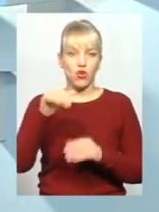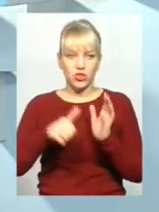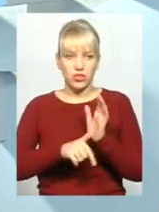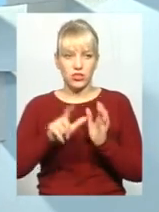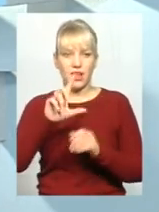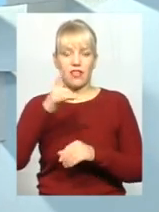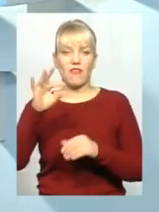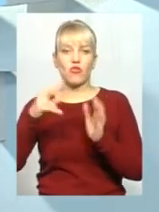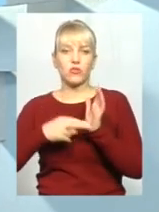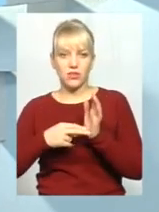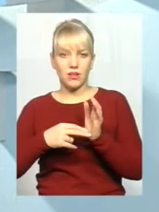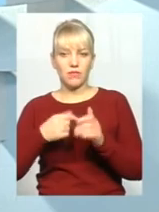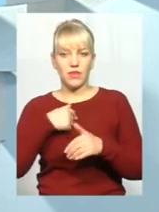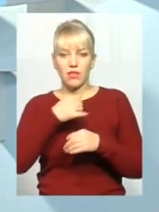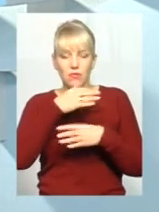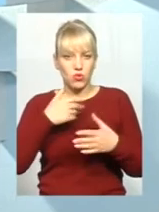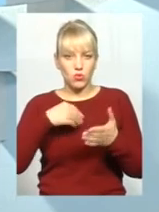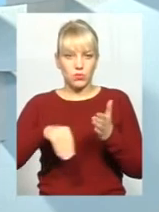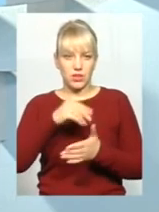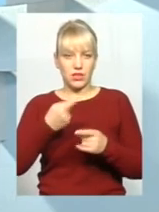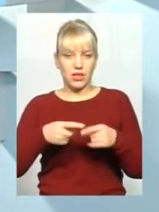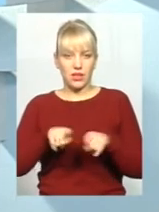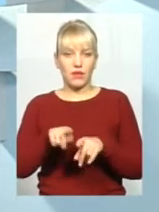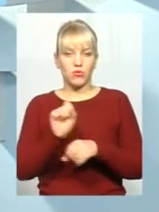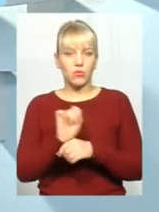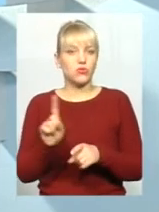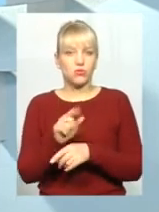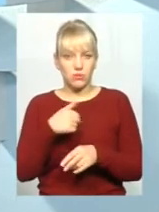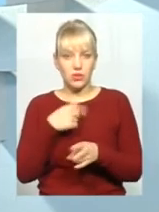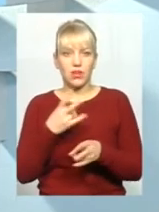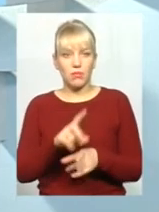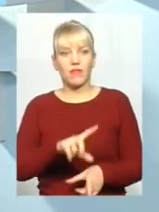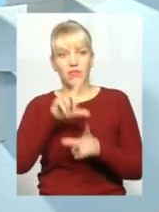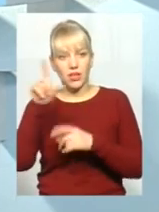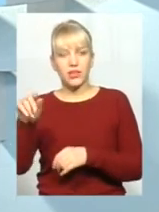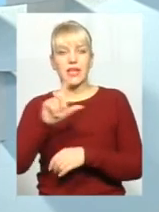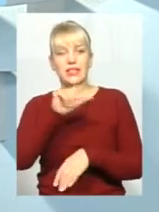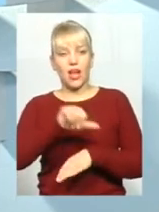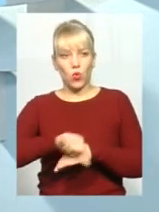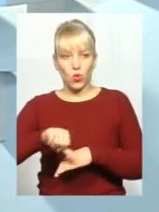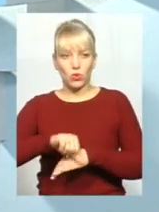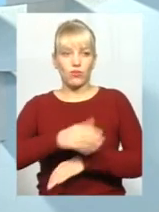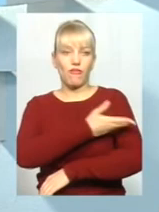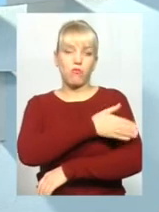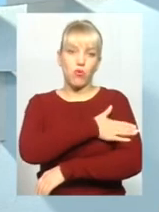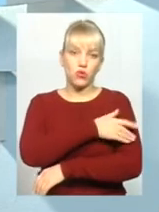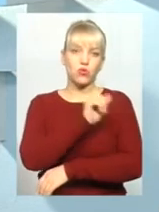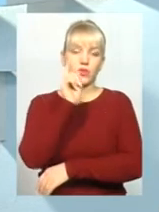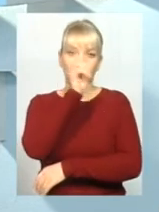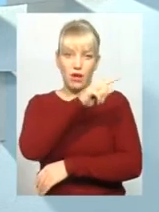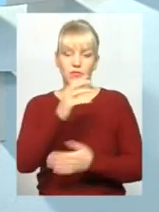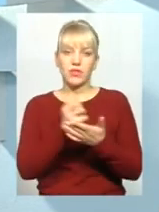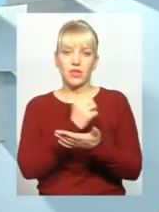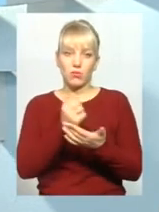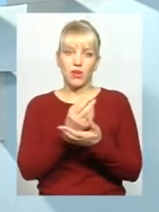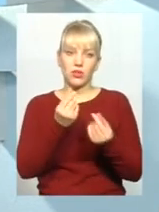я не можу собі дозволити придбати цей автомобіль. Або мені що потрібно? Виїхати за кордон в Польщу, там заробляти